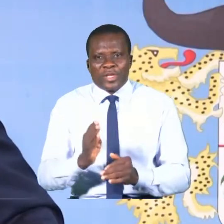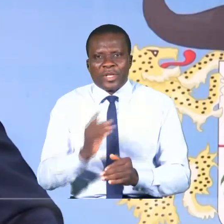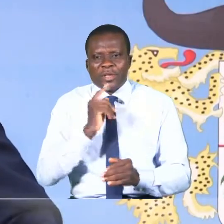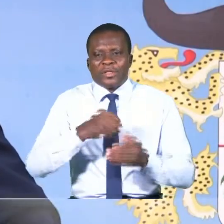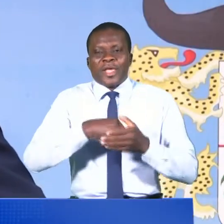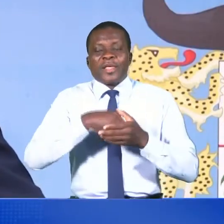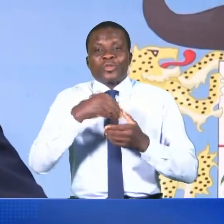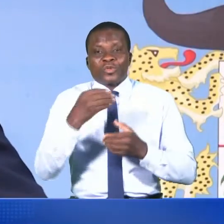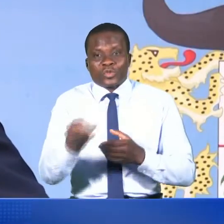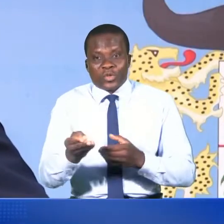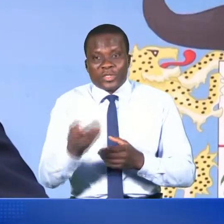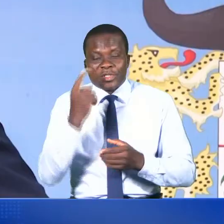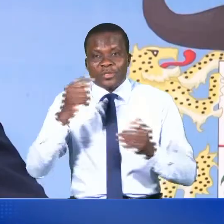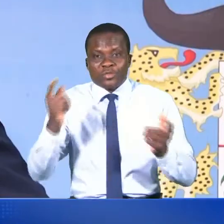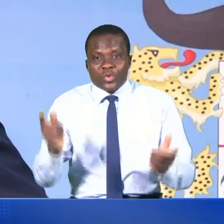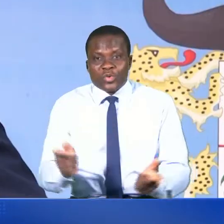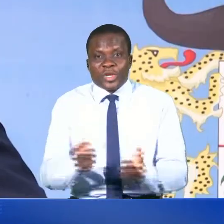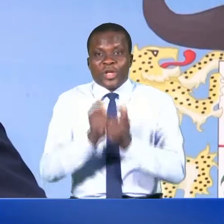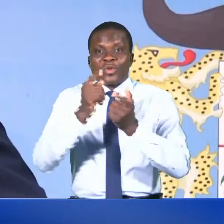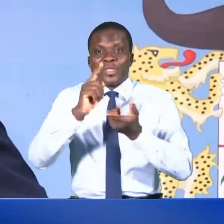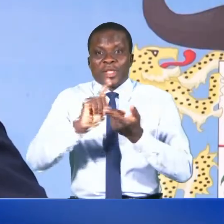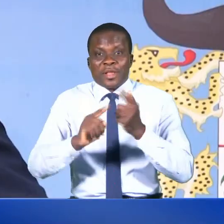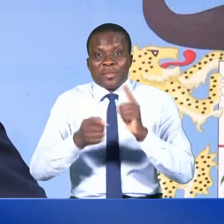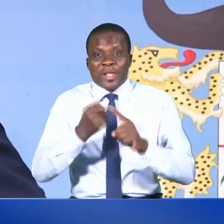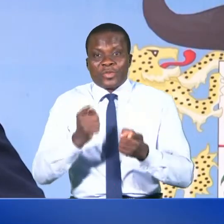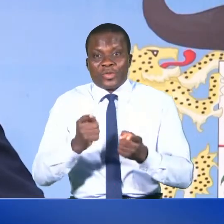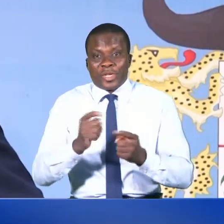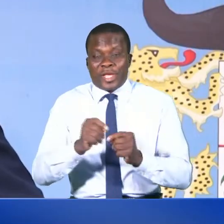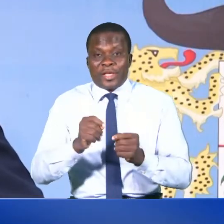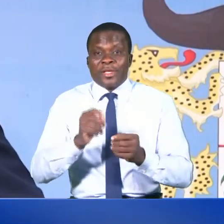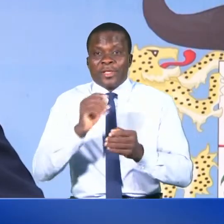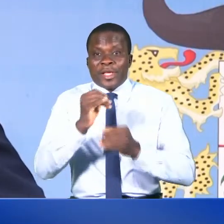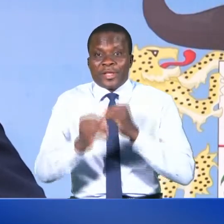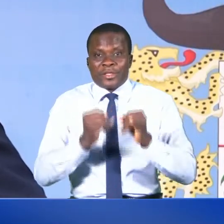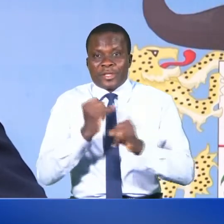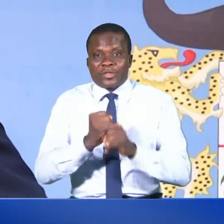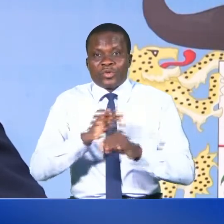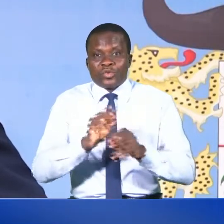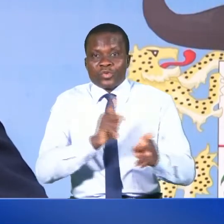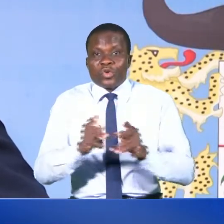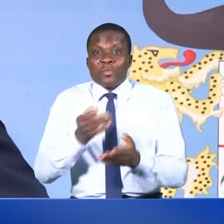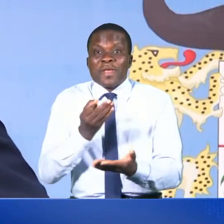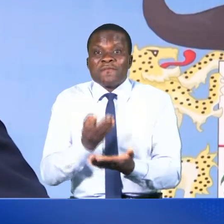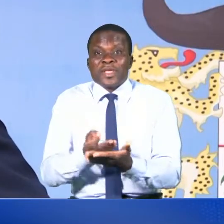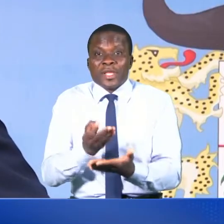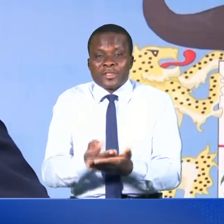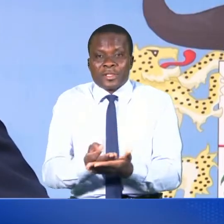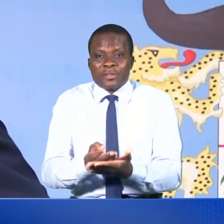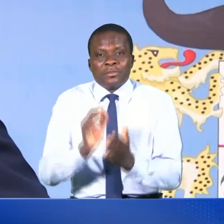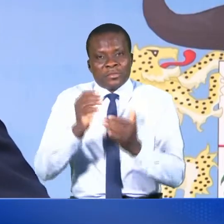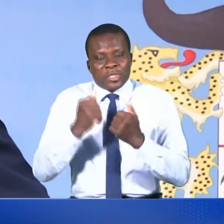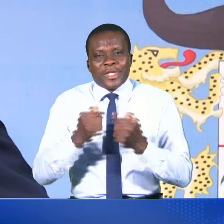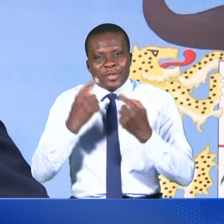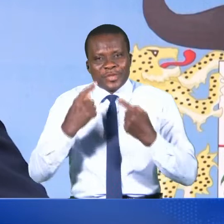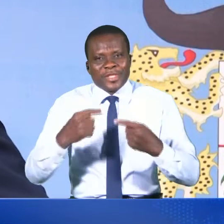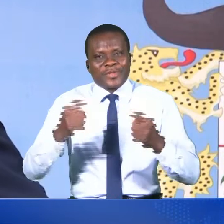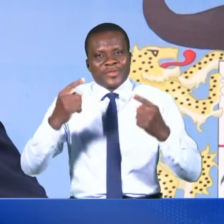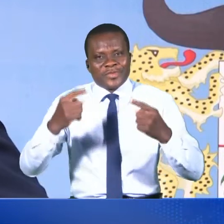sorti pour rencontrer les partenaires internationaux sur le plan financier, il a eu des succès